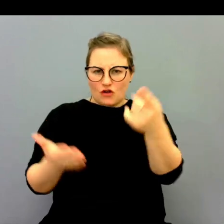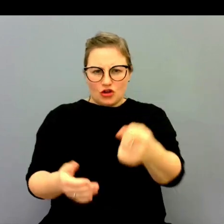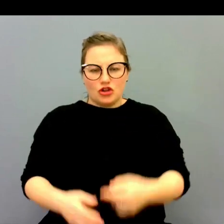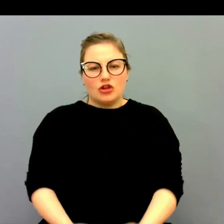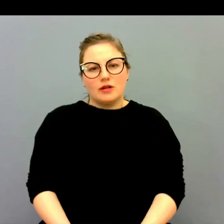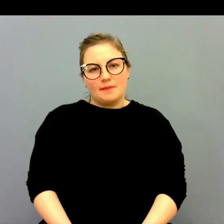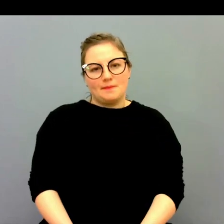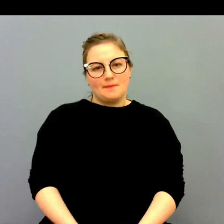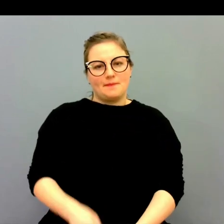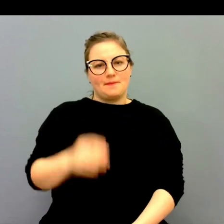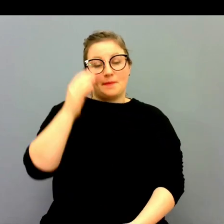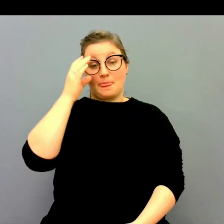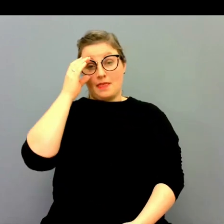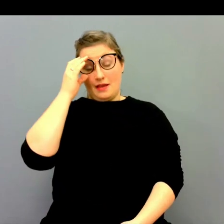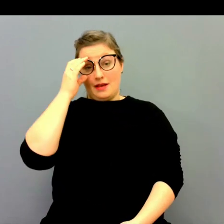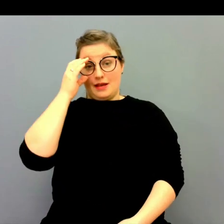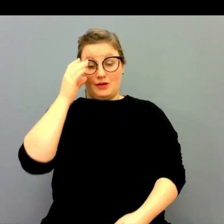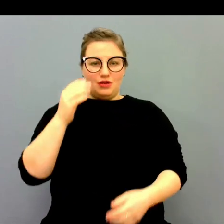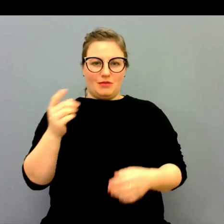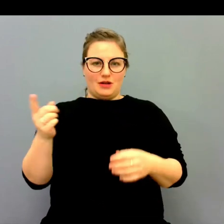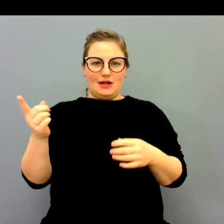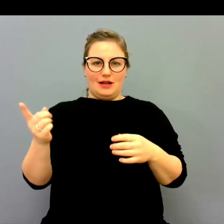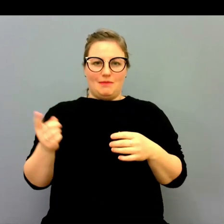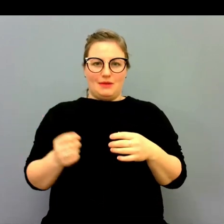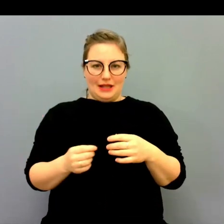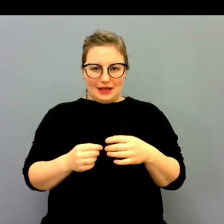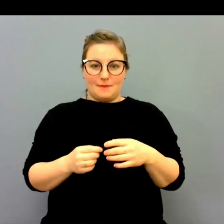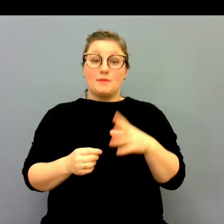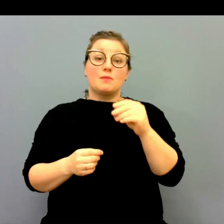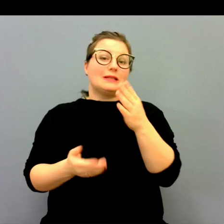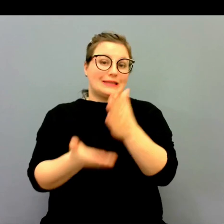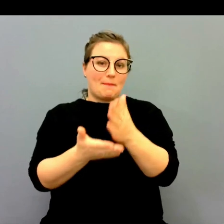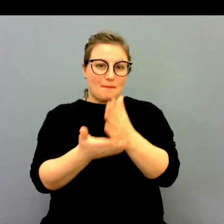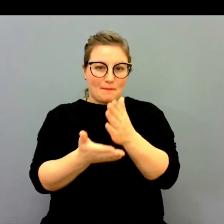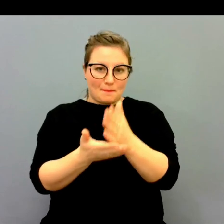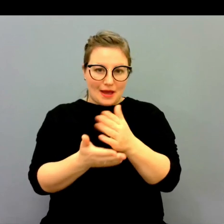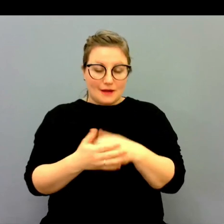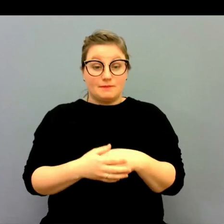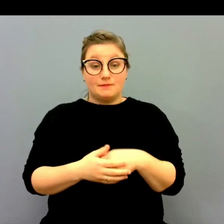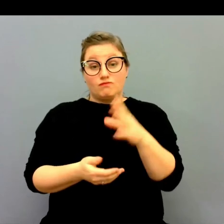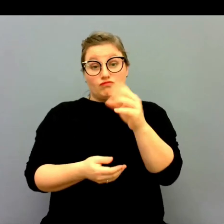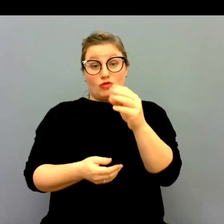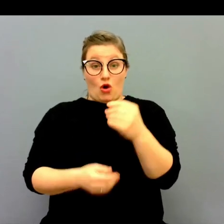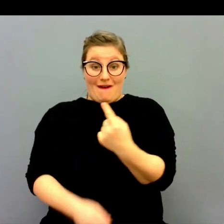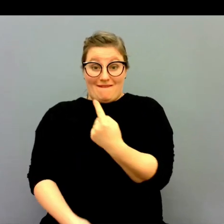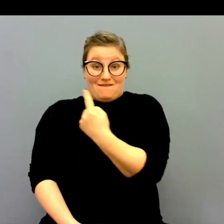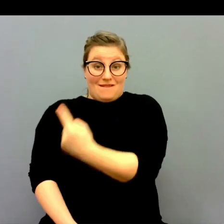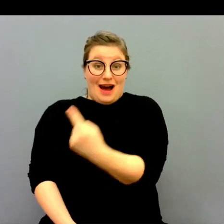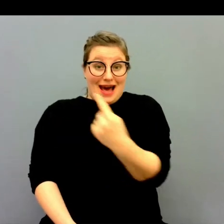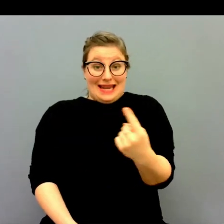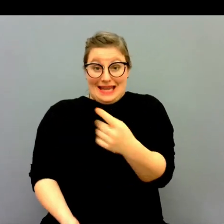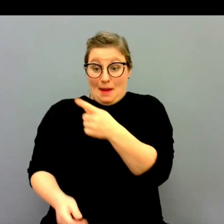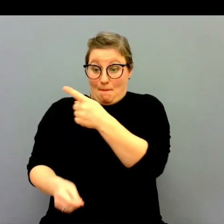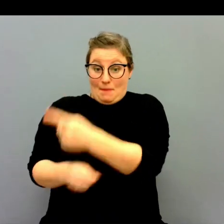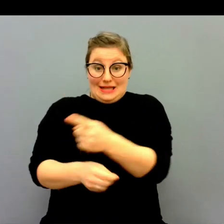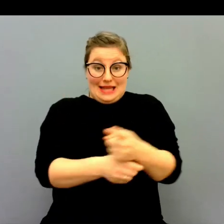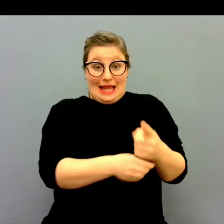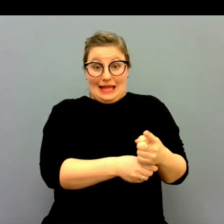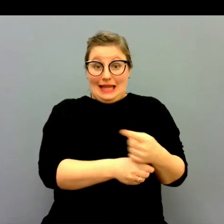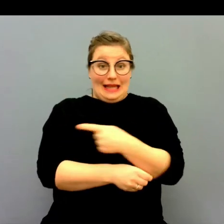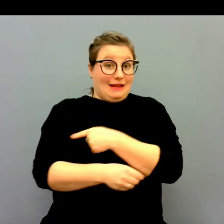tankar? Ja, det stämmer. Och nämen övergripande är det givetvis så att varje beställning som inte kan